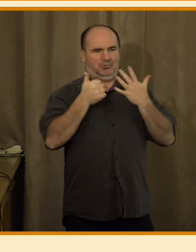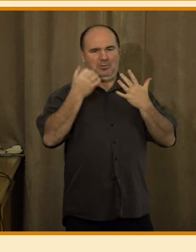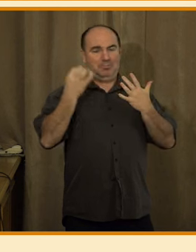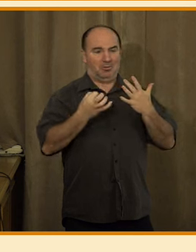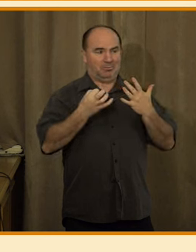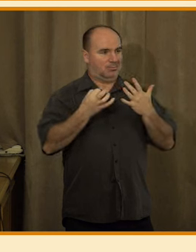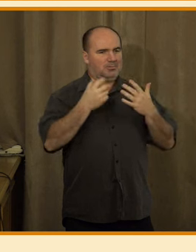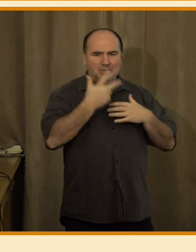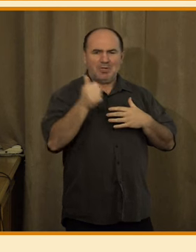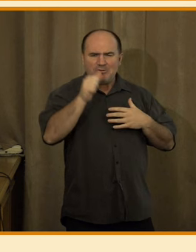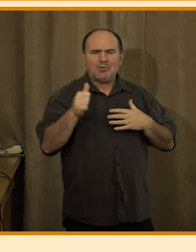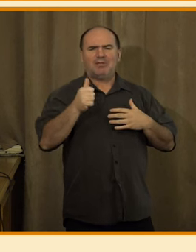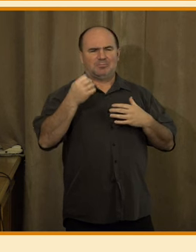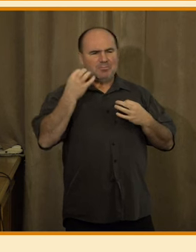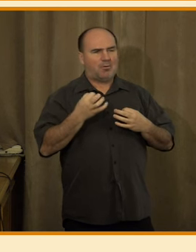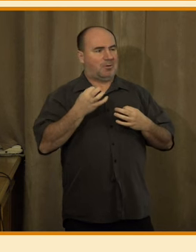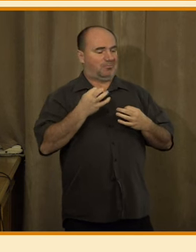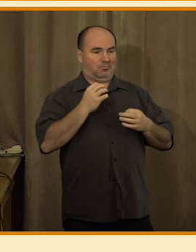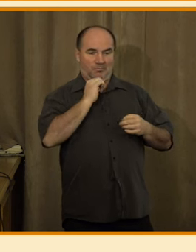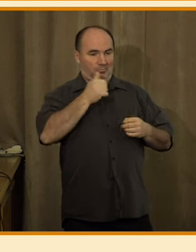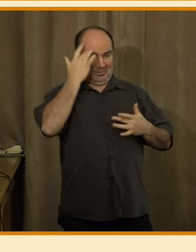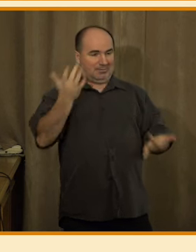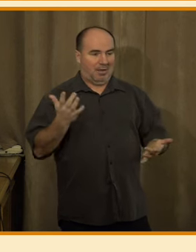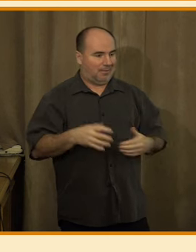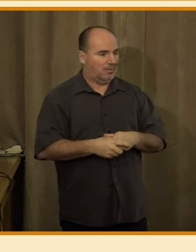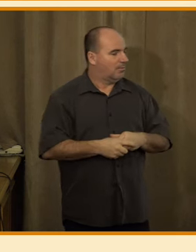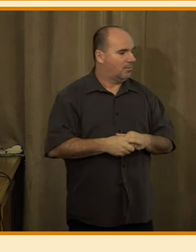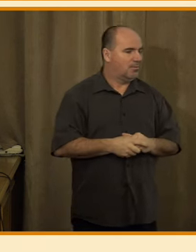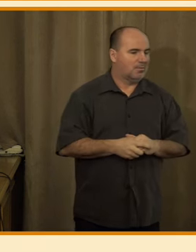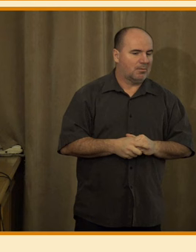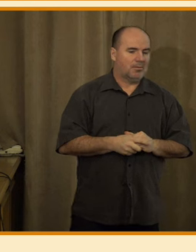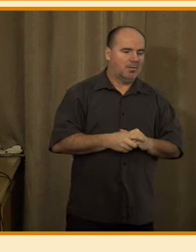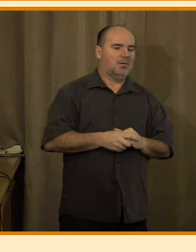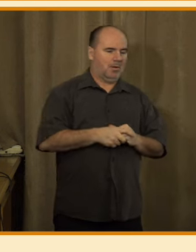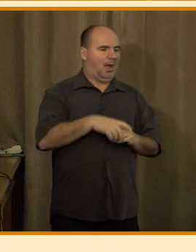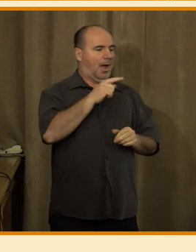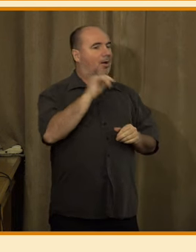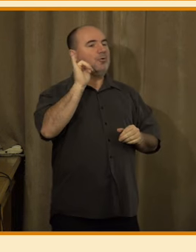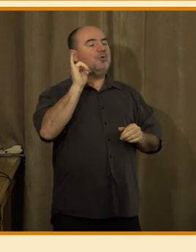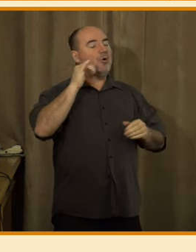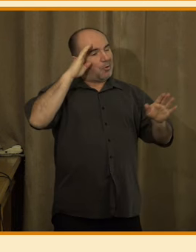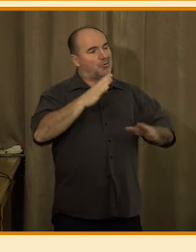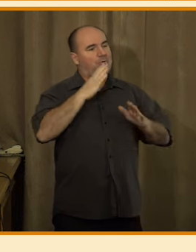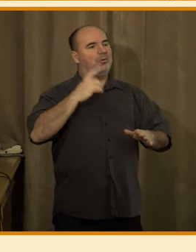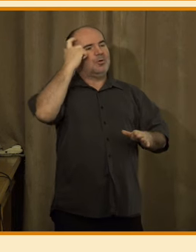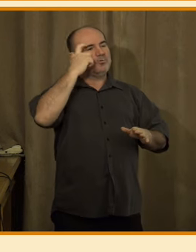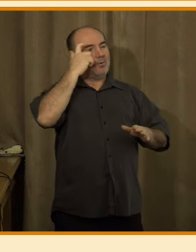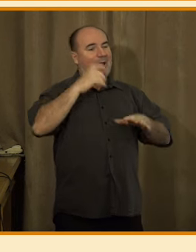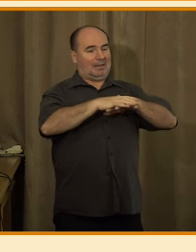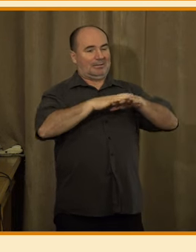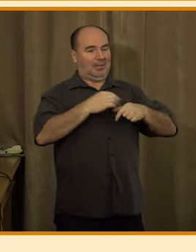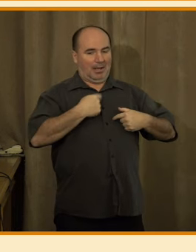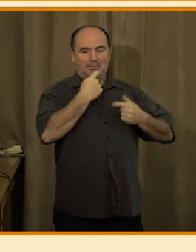neví. To znamená, většina těch, včetně těch, kteří se rozhodli všechny informace na svých sociálních sítí mý veřejné, tak si je